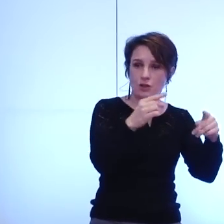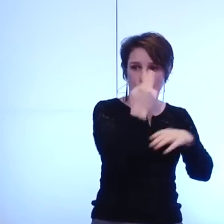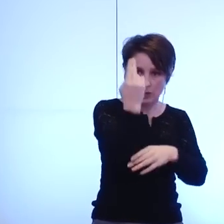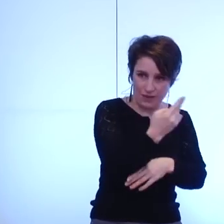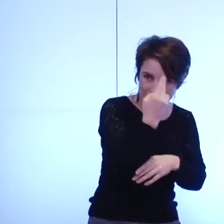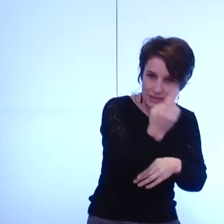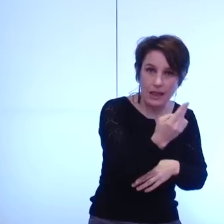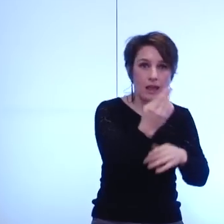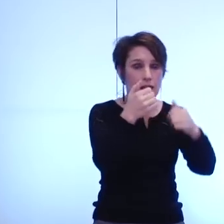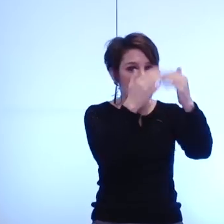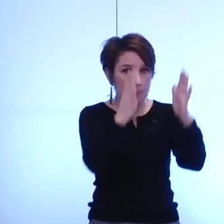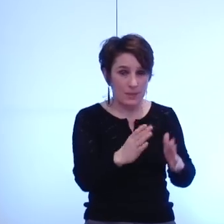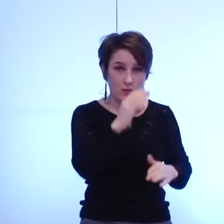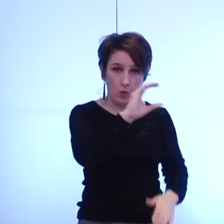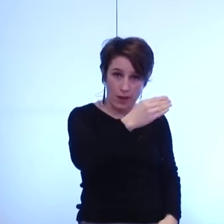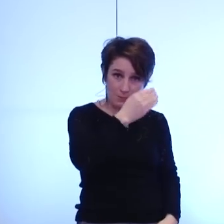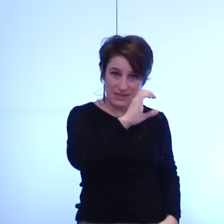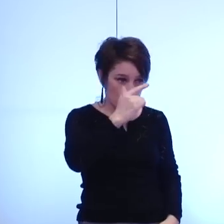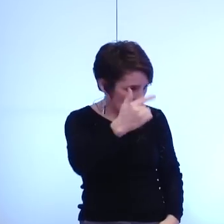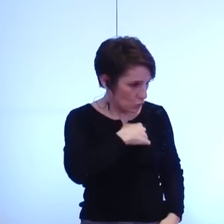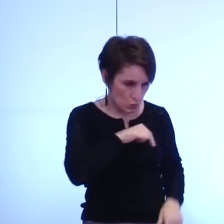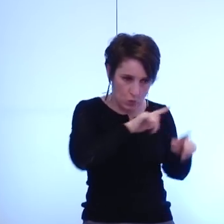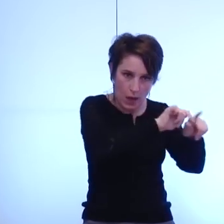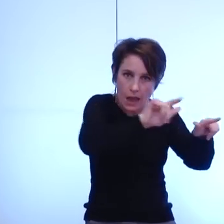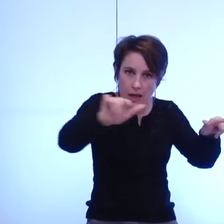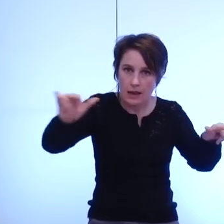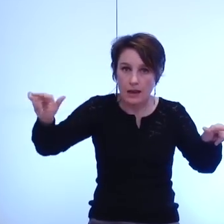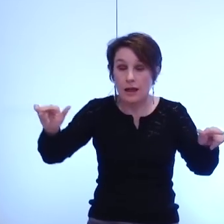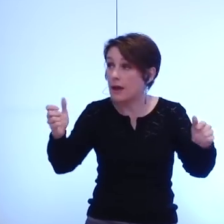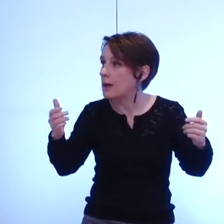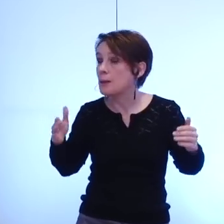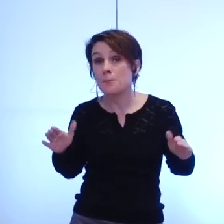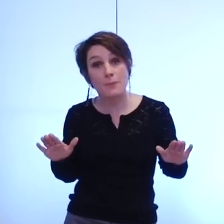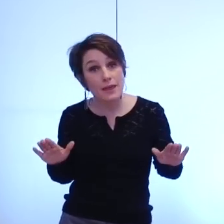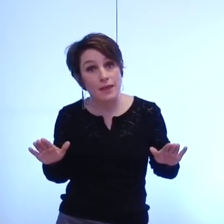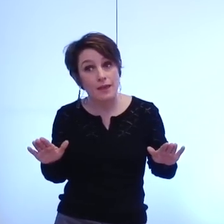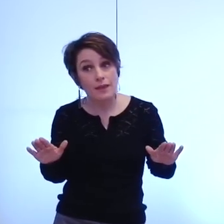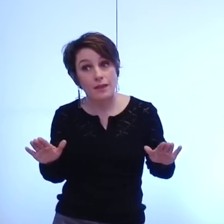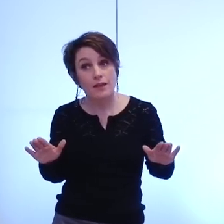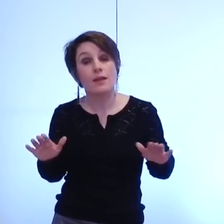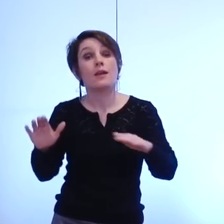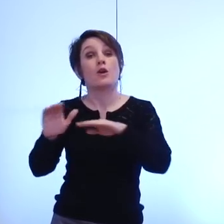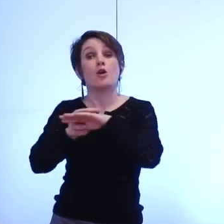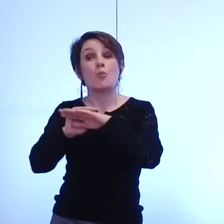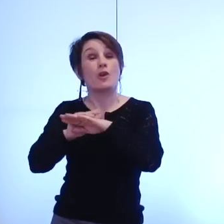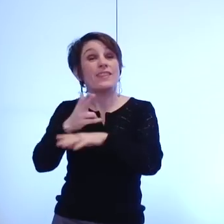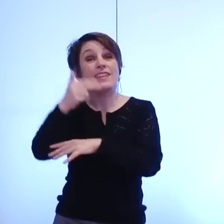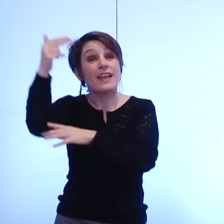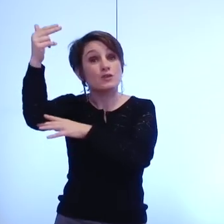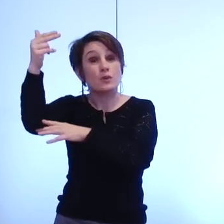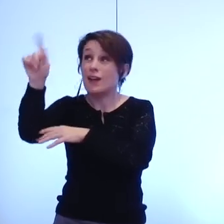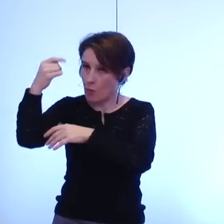'harmonie la situation budgétaire implique par contre de ne plus se substituer à l'état pour les politiques d'envergure nationale